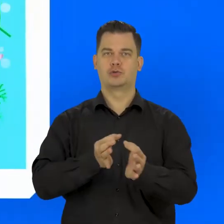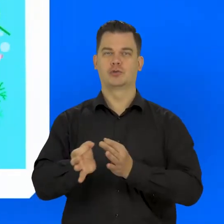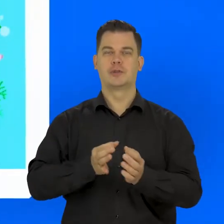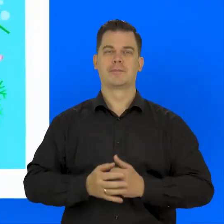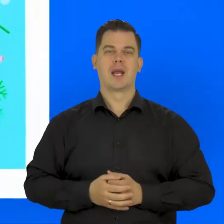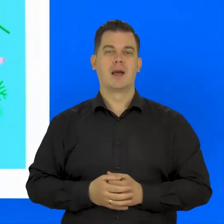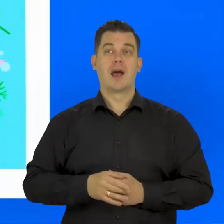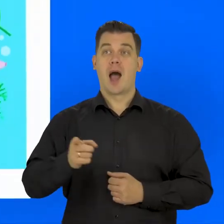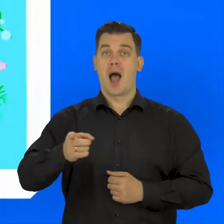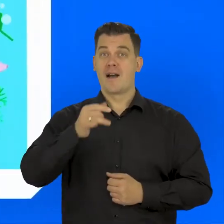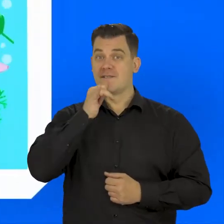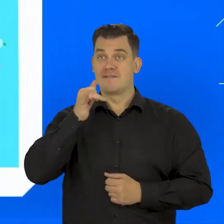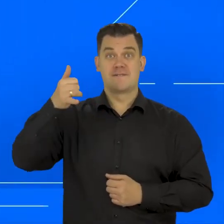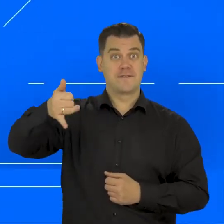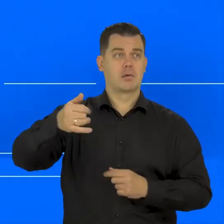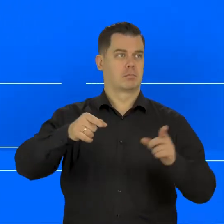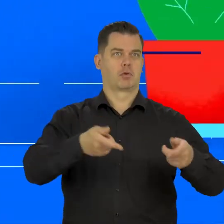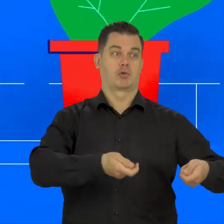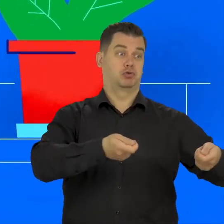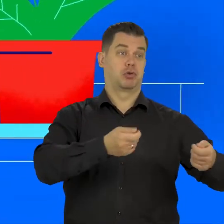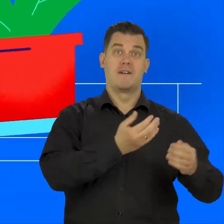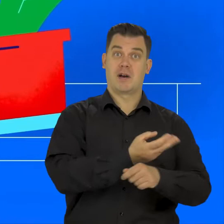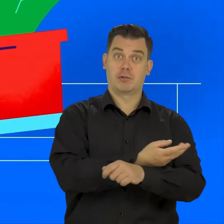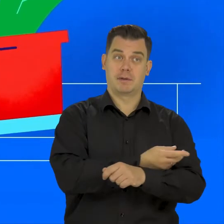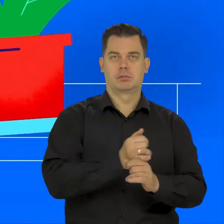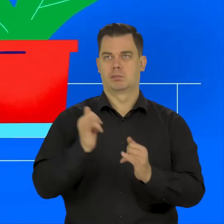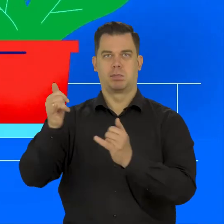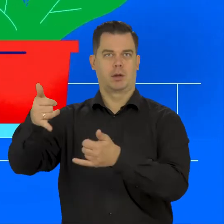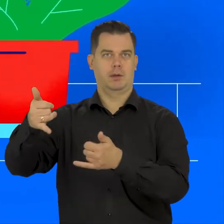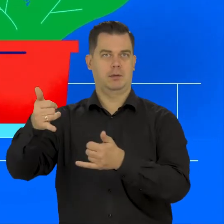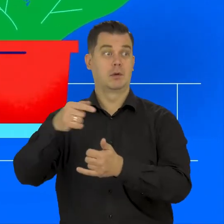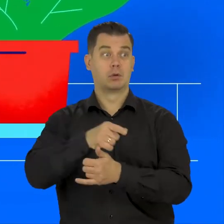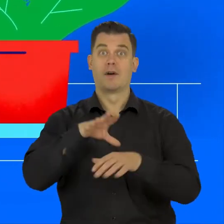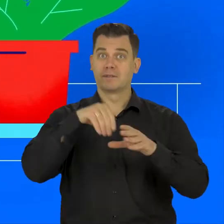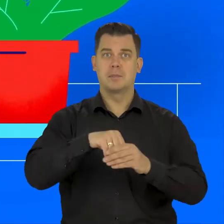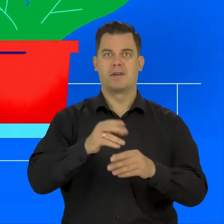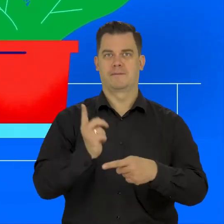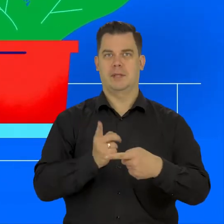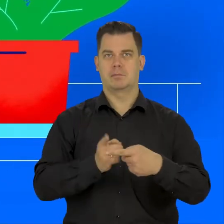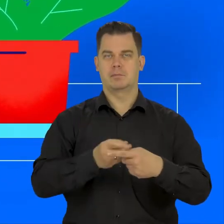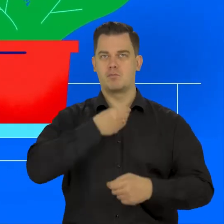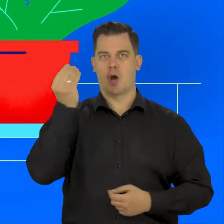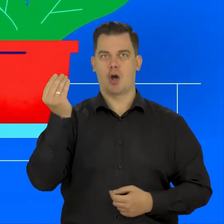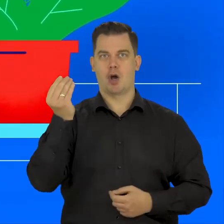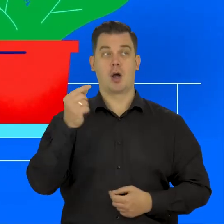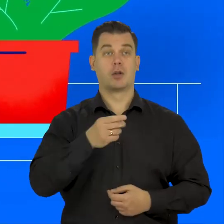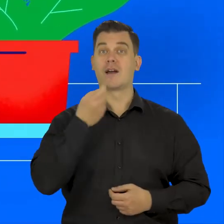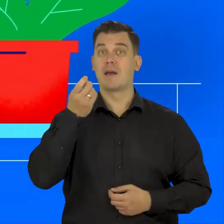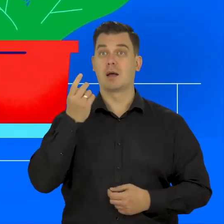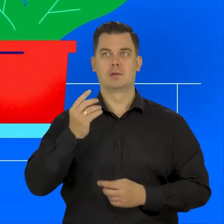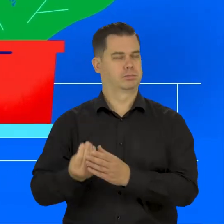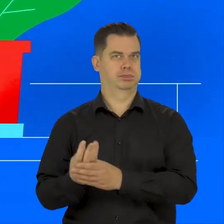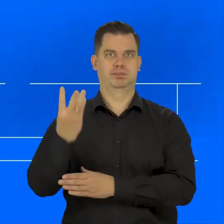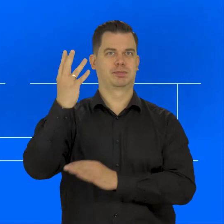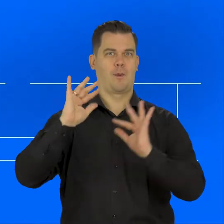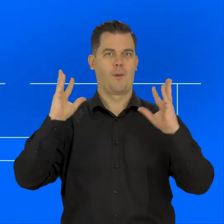podlewania kwiatów wykorzystajmy ostudzoną wodę po gotowaniu warzyw. Jest ona źródłem składników odżywczych, dzięki którym nasze kwiaty będą